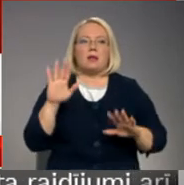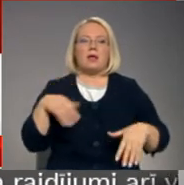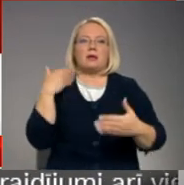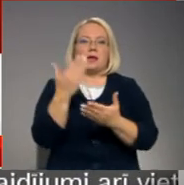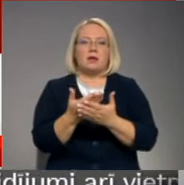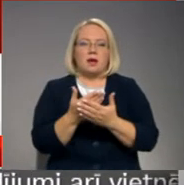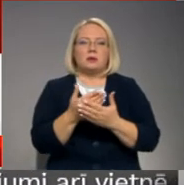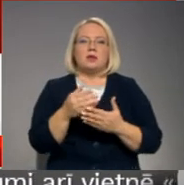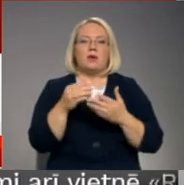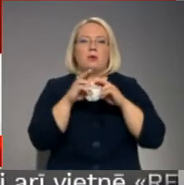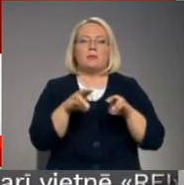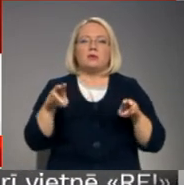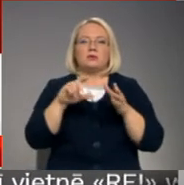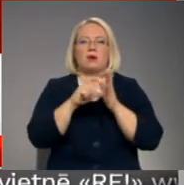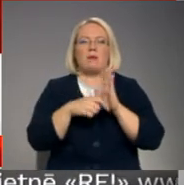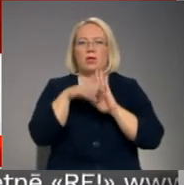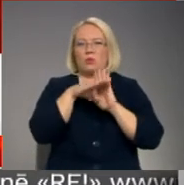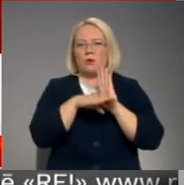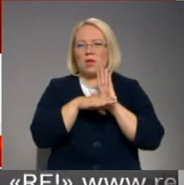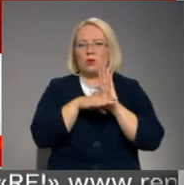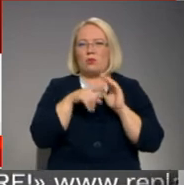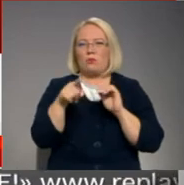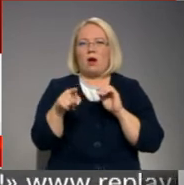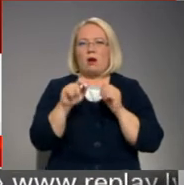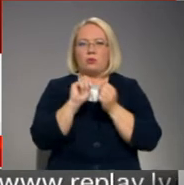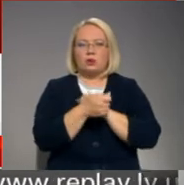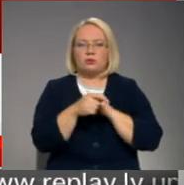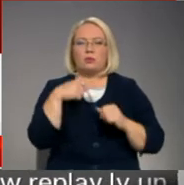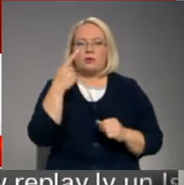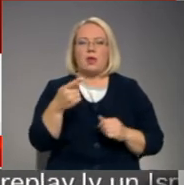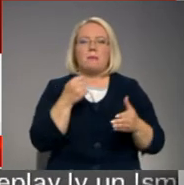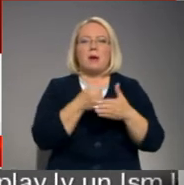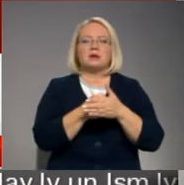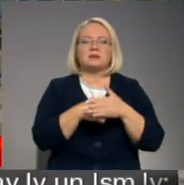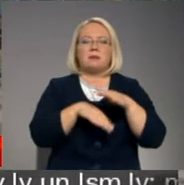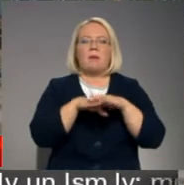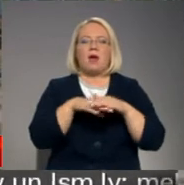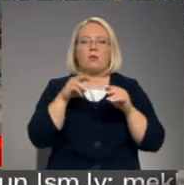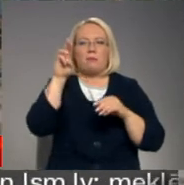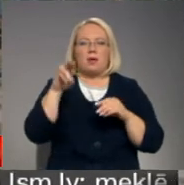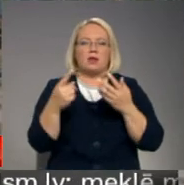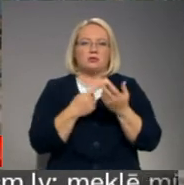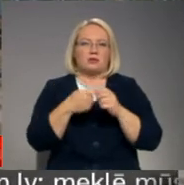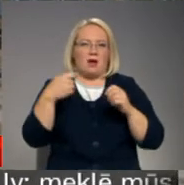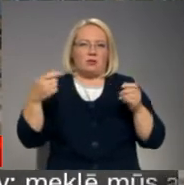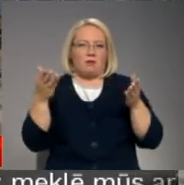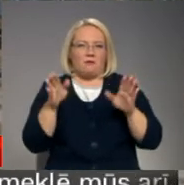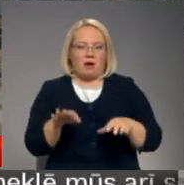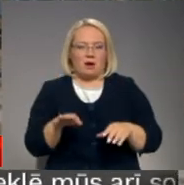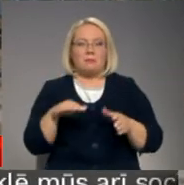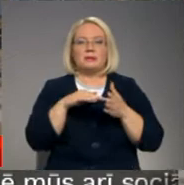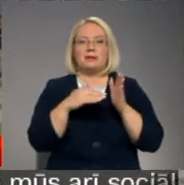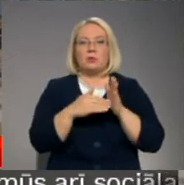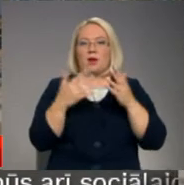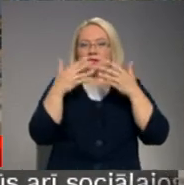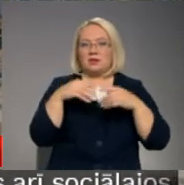to MK noteikumu grozījumus un tad arī pagarināties tēmu maksimālo mēnešu skaitu. Situācijas sarežģīja tas, ka,